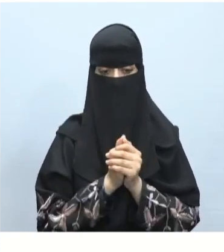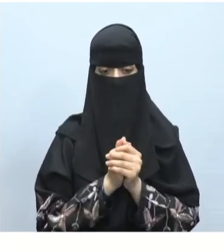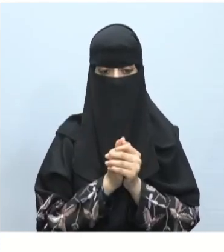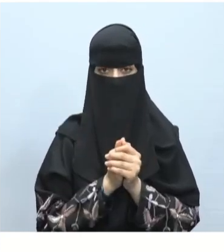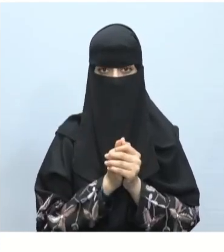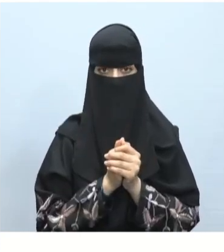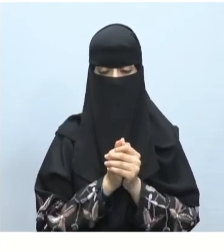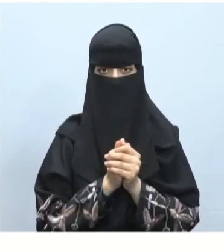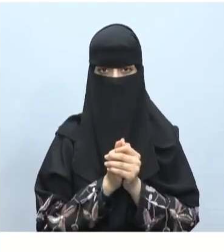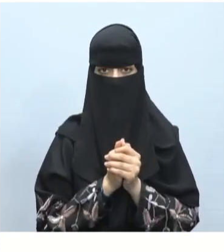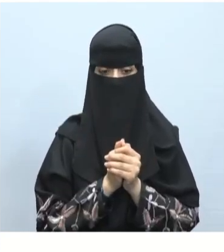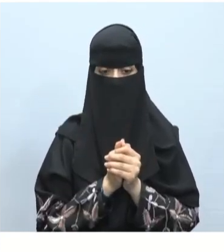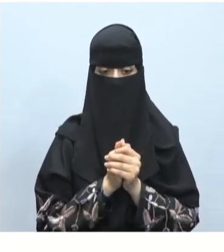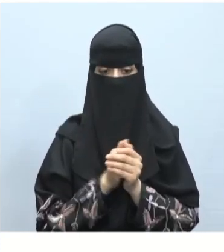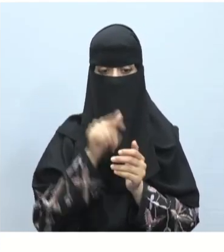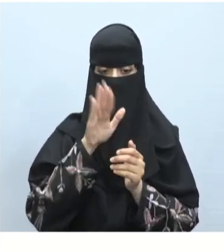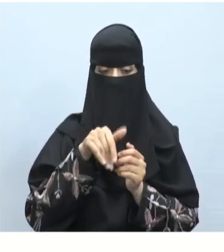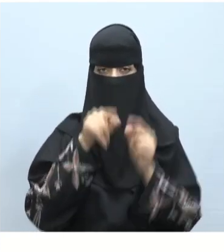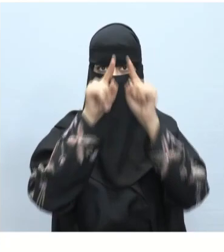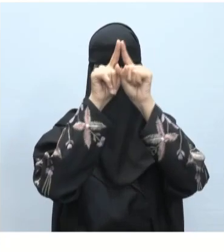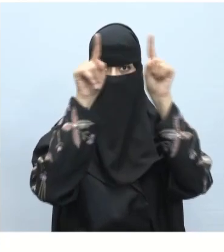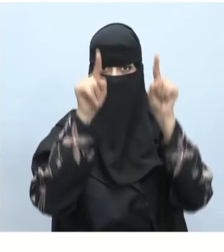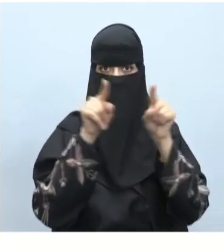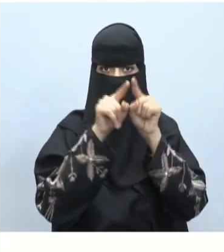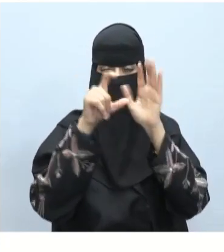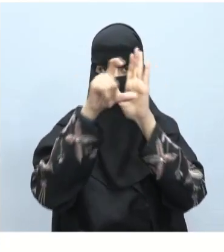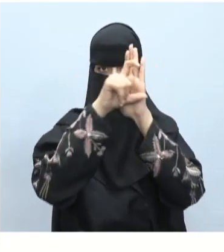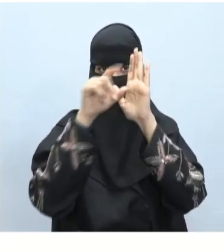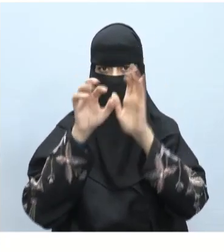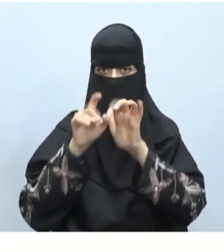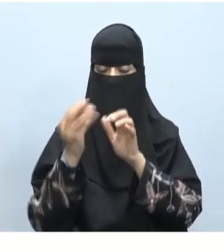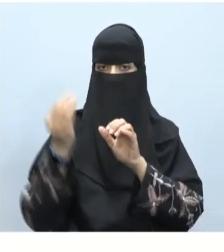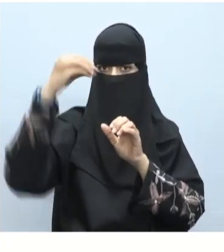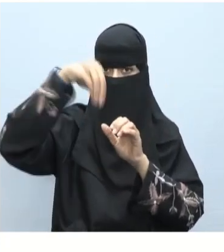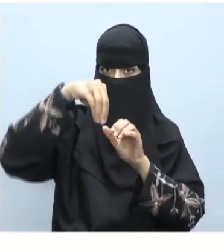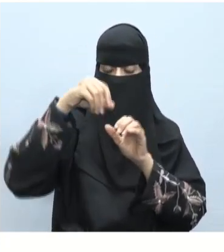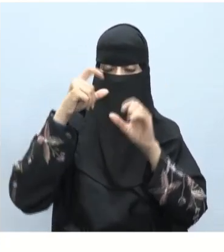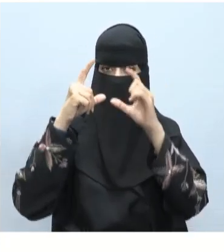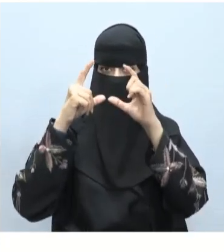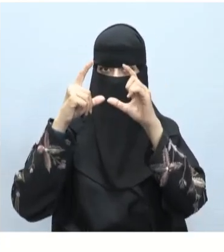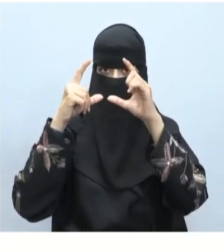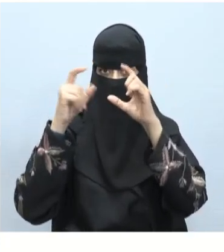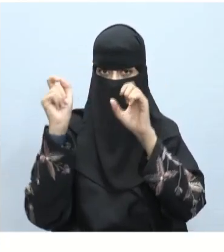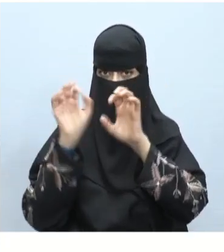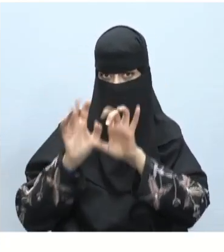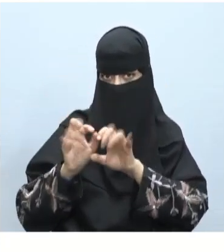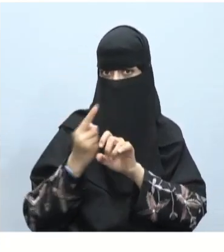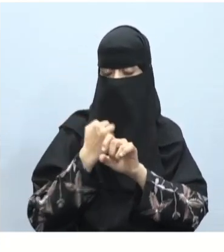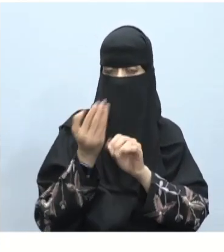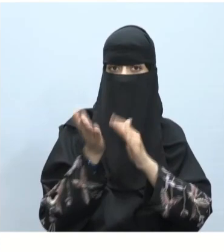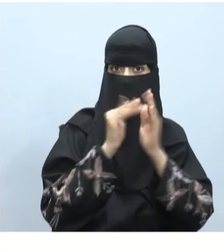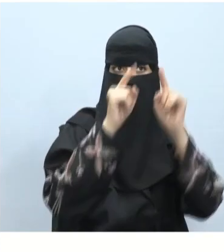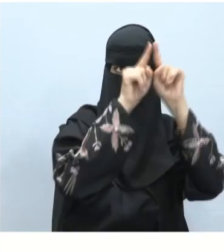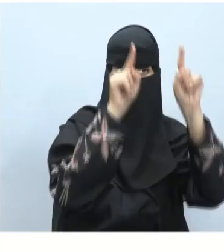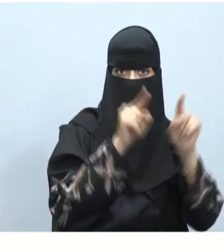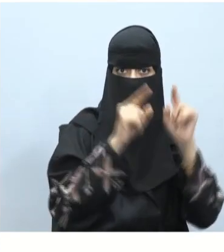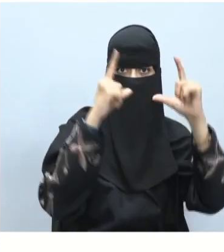يوجد مربع نص يسمح لك بإدراج مربع نص لإدراج النصوص التي تريد وأيضا